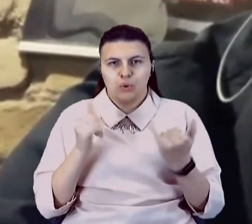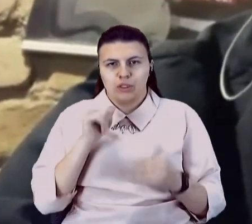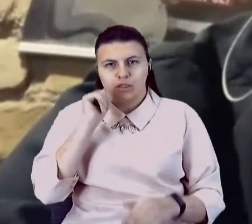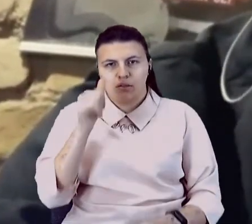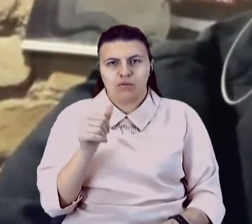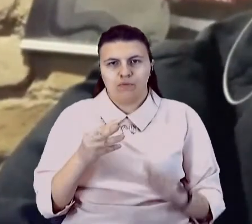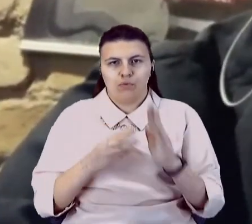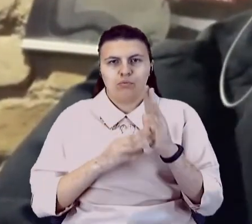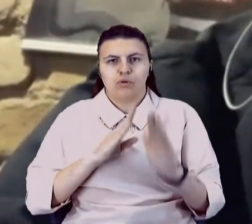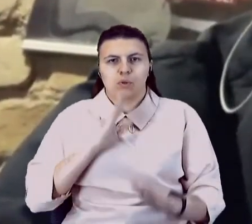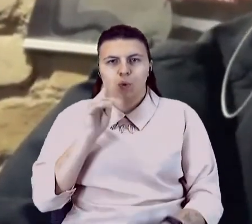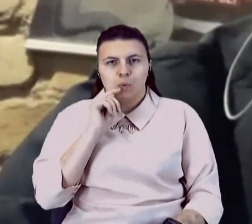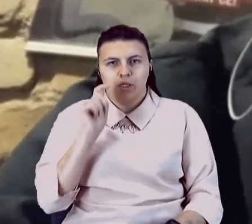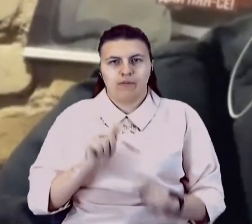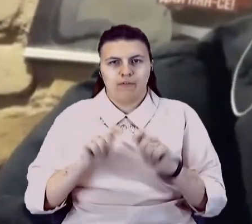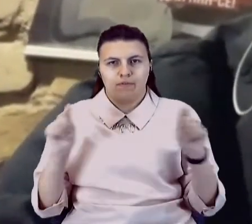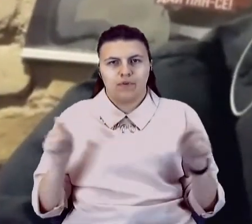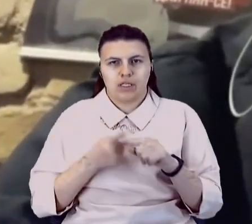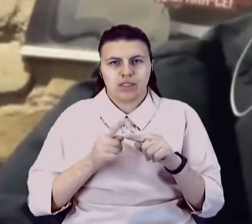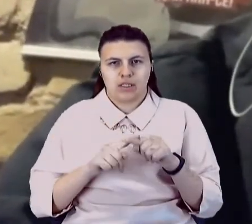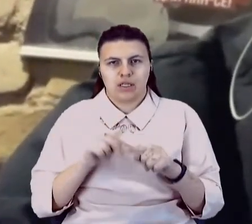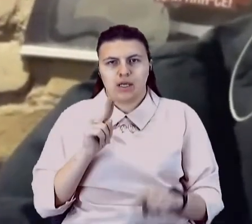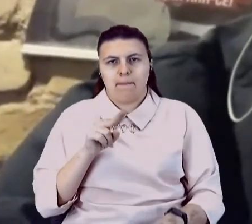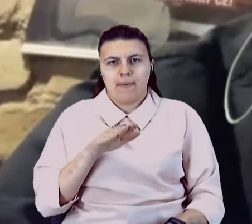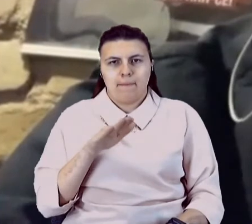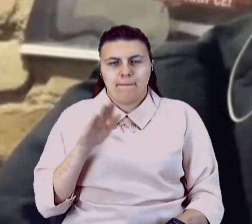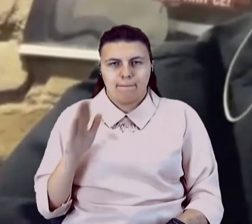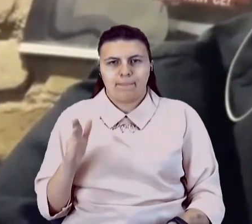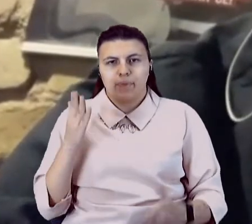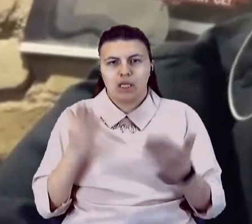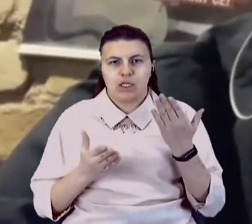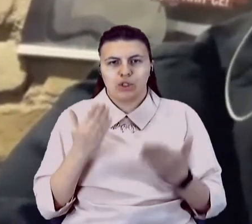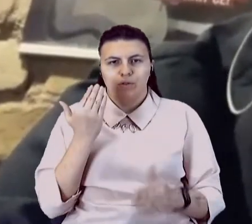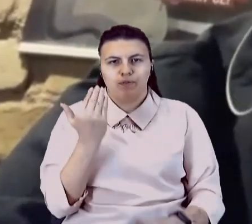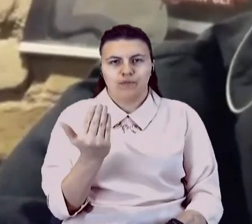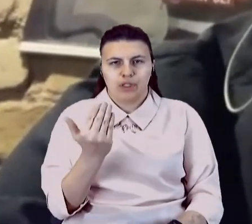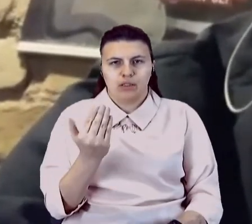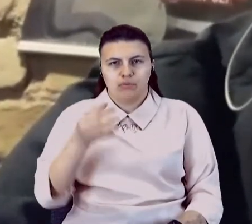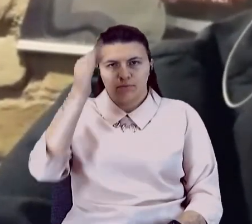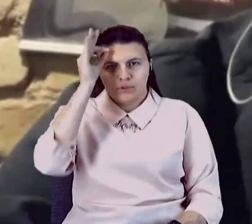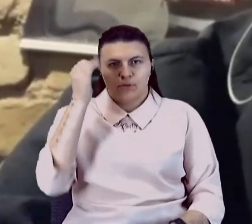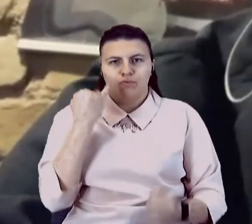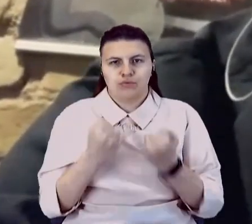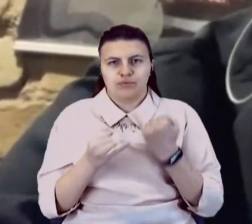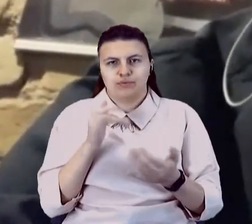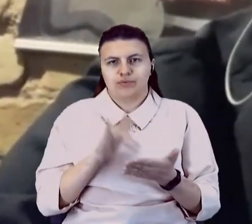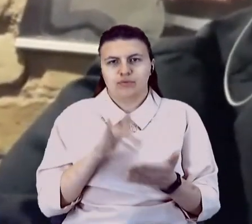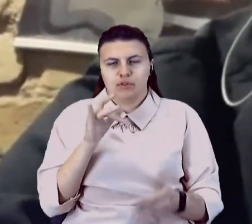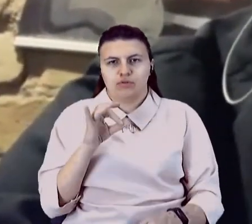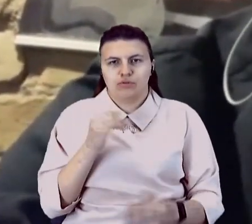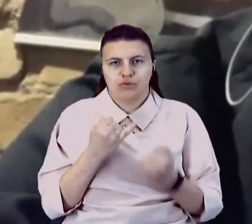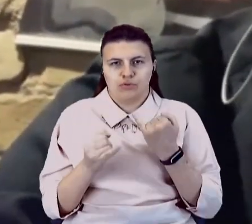Україна відкриває ці КПВВ. Тому що, якщо ви пам'ятаєте, ще в жовтні, всередині жовтня Україна закрила